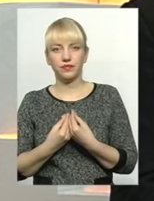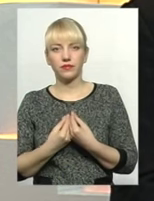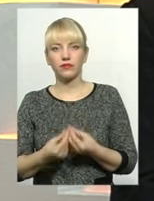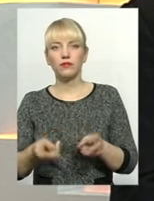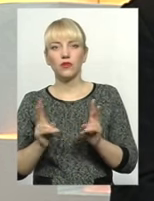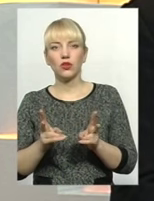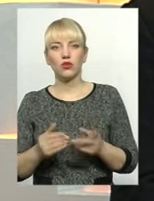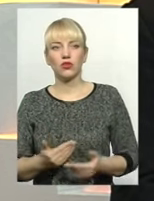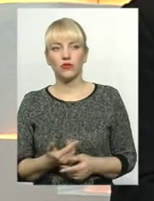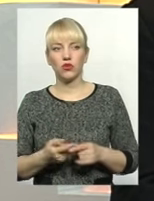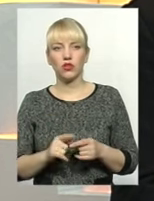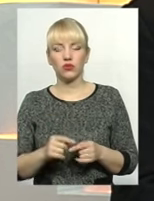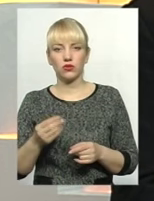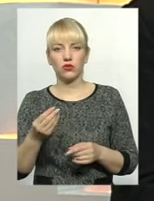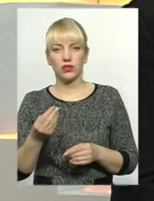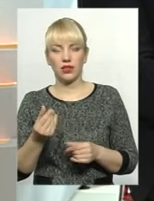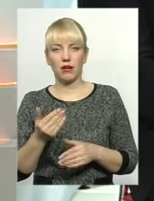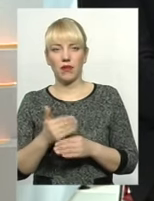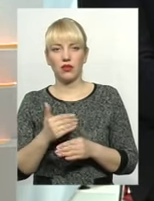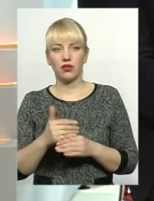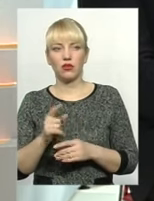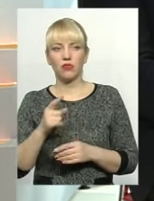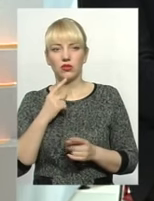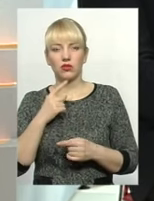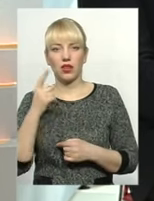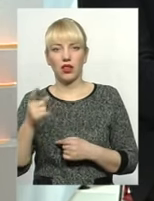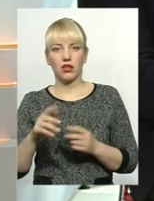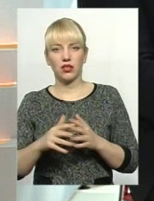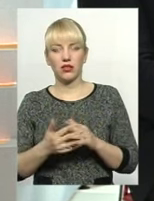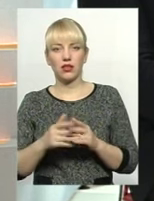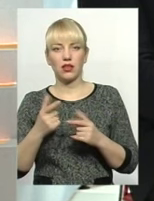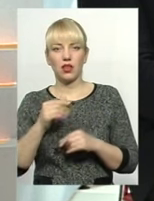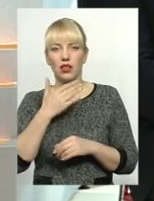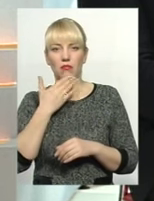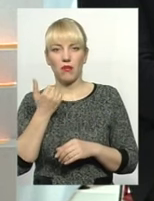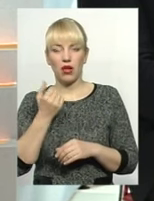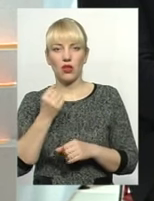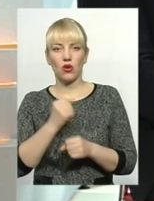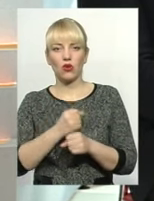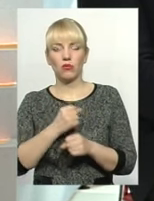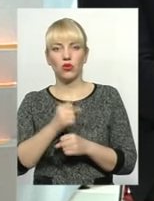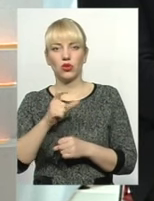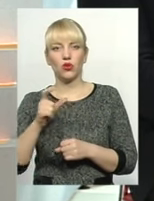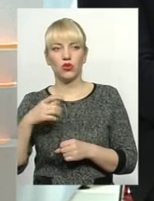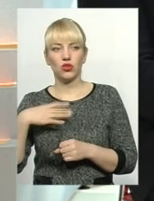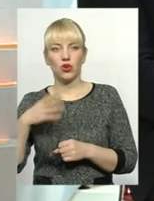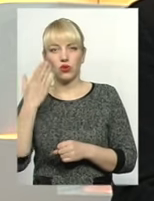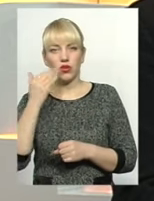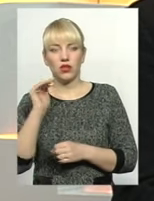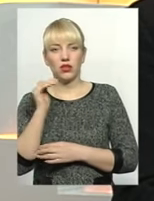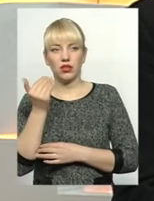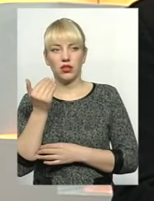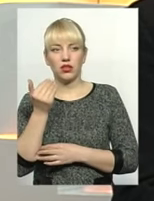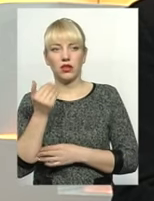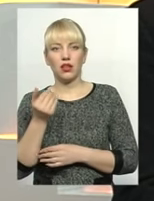які живуть на ту стипендію. Тому що із далеких сіл, де немає роботи, люди сидять і чекають, коли та дитина отримає стипендію і